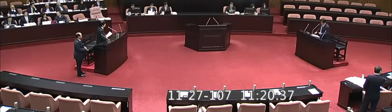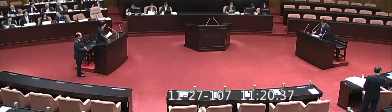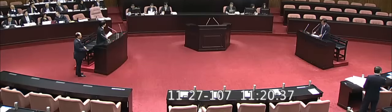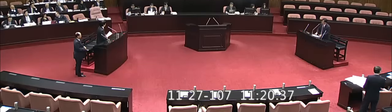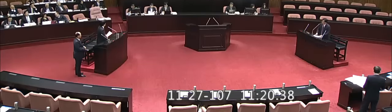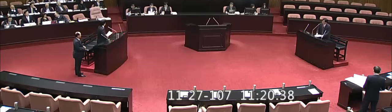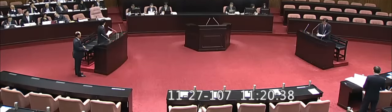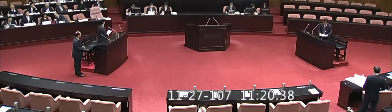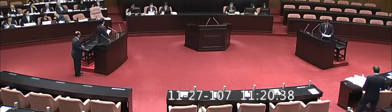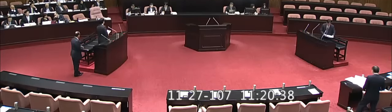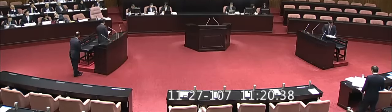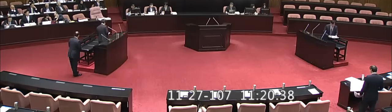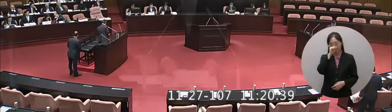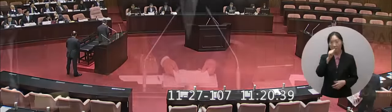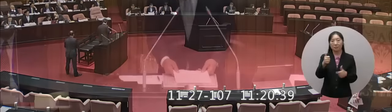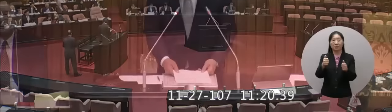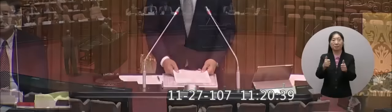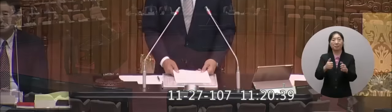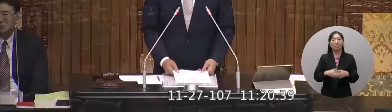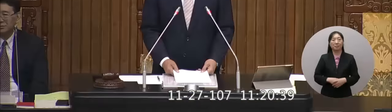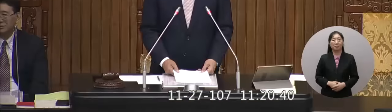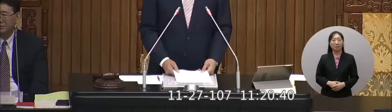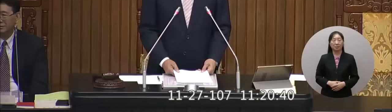好謝謝謝謝